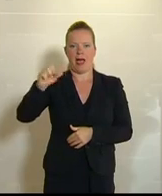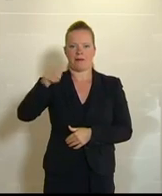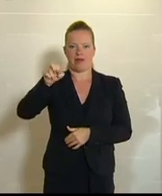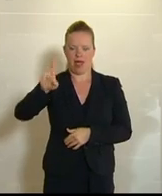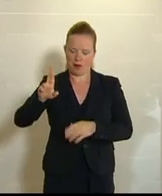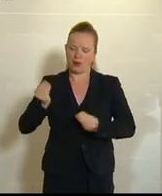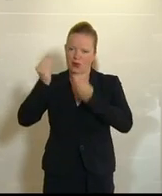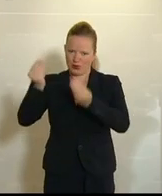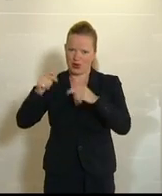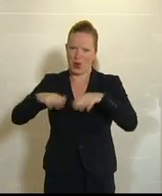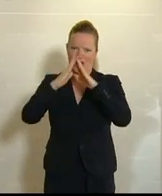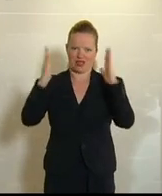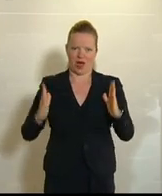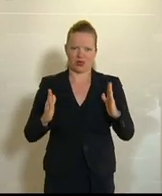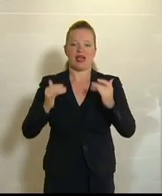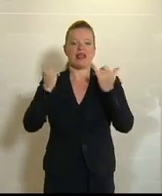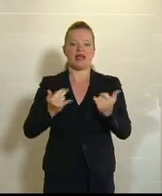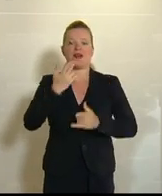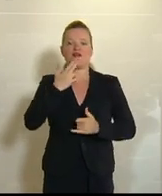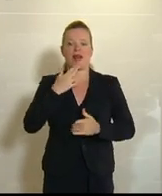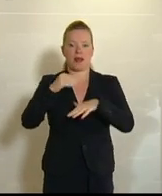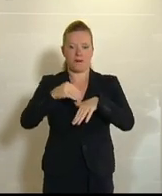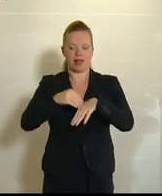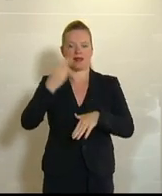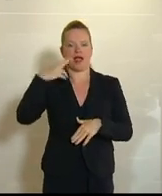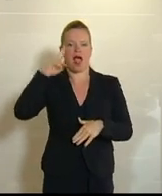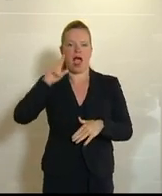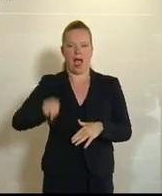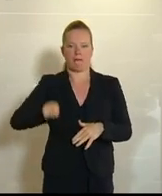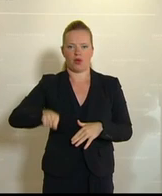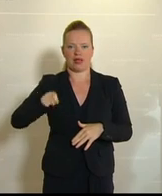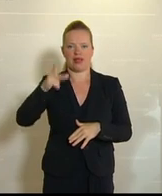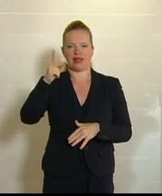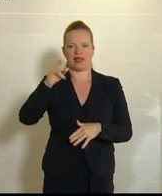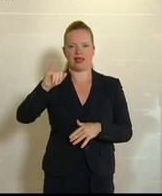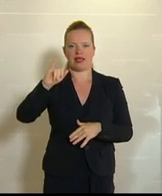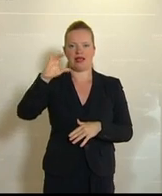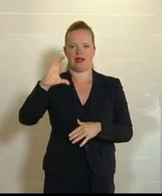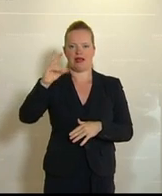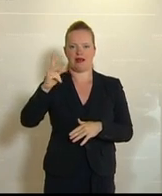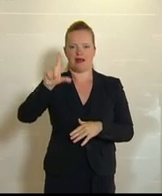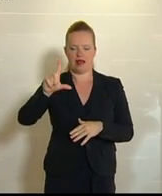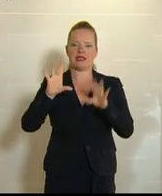Und zu Wort gemeldet hat sich der Abgeordnete Kickl, er weiß, dass zehn Minuten Redezeit ihm zustehen.